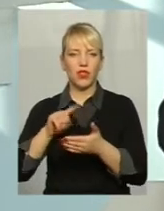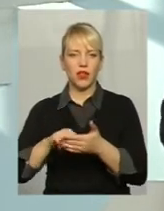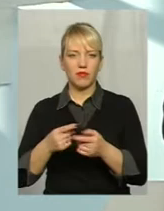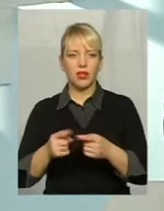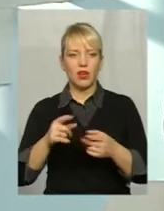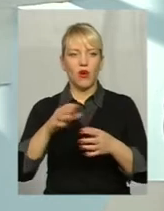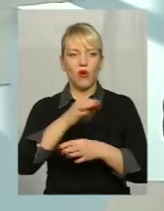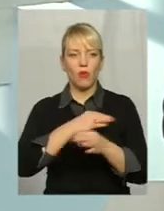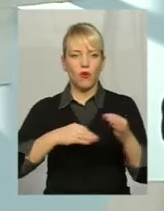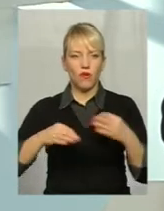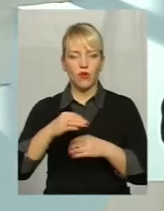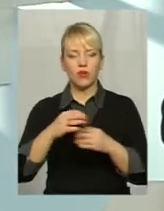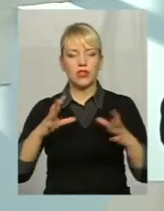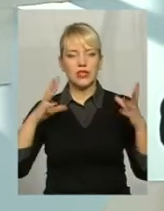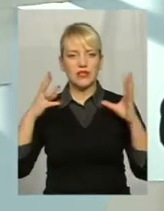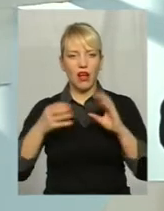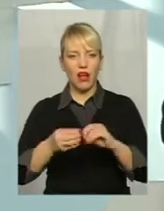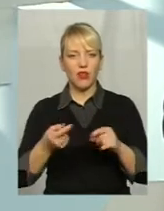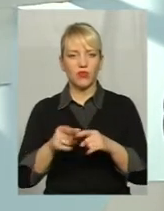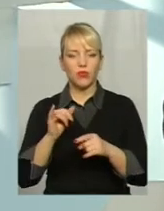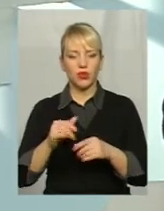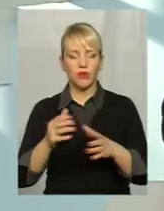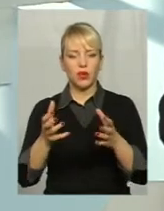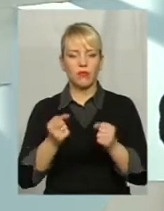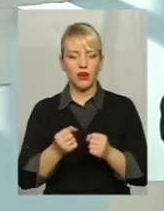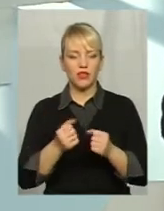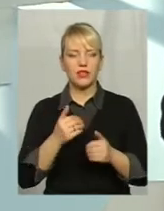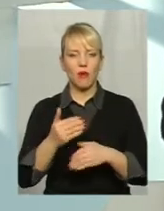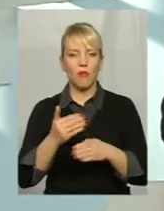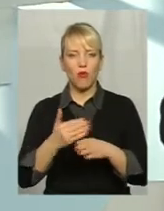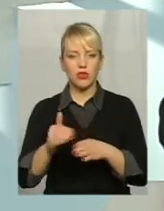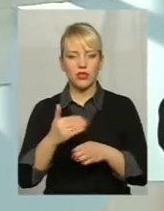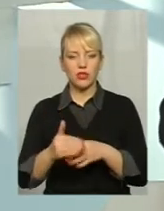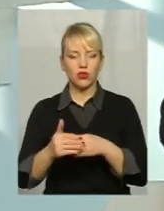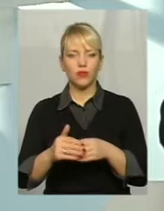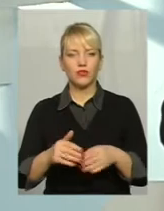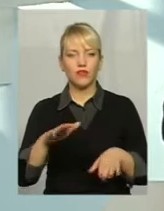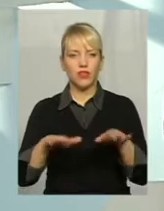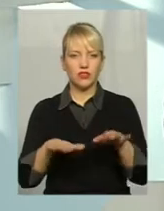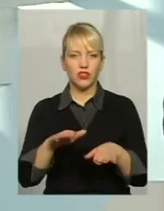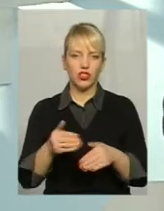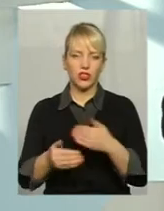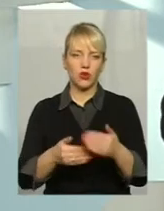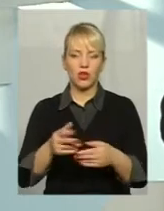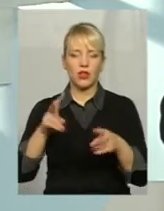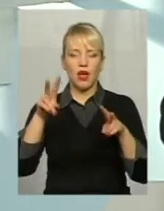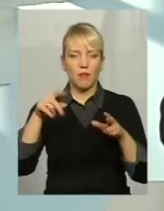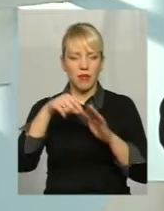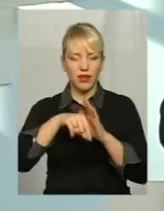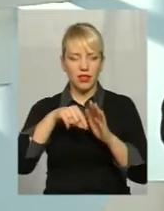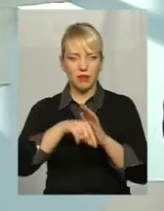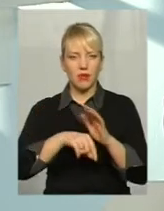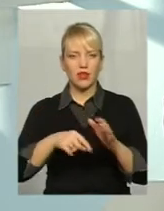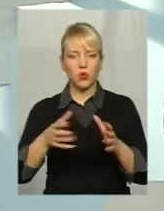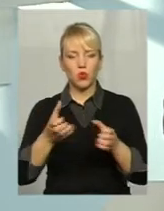загально Приймаються послідовні виважені кроки на предмет фінансування тих чи інших заходів Участь в тих чи інших